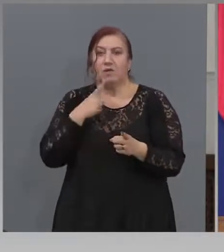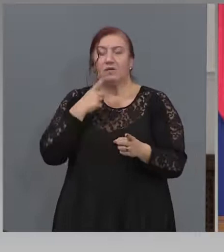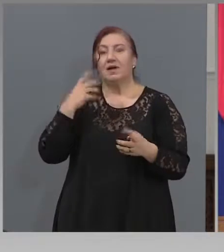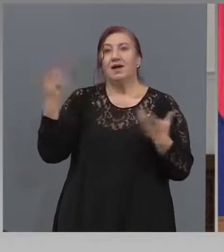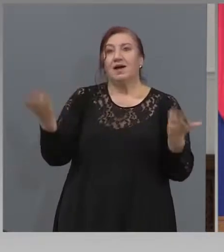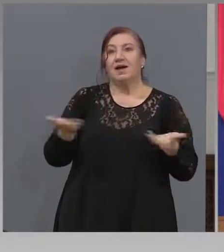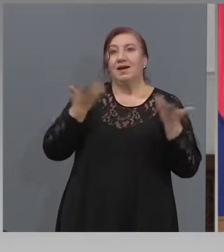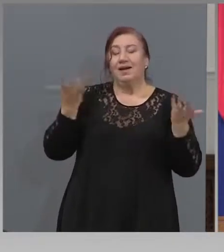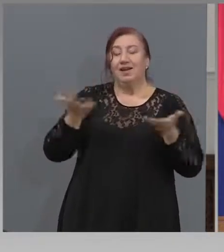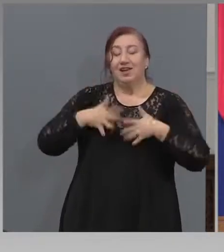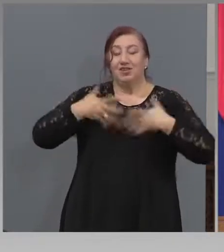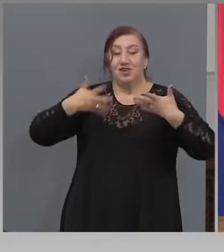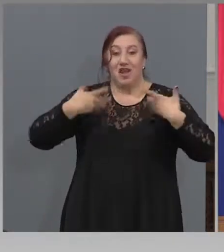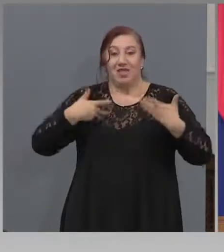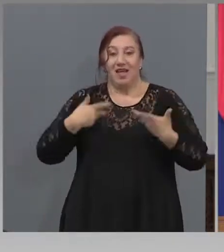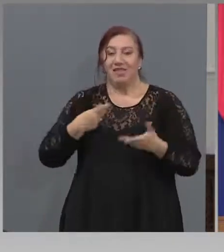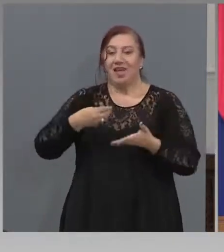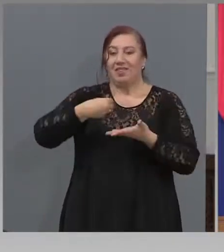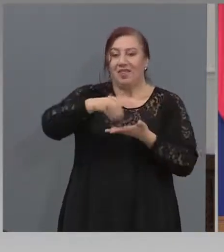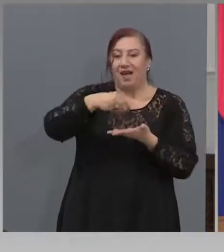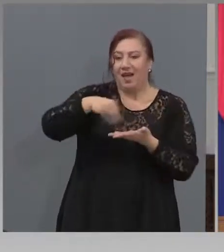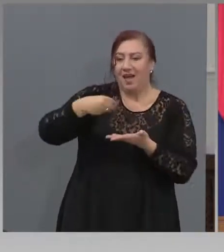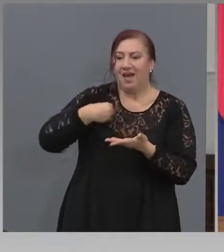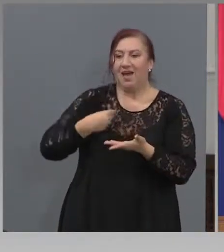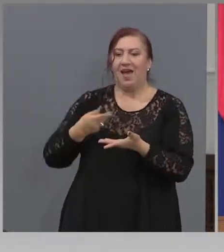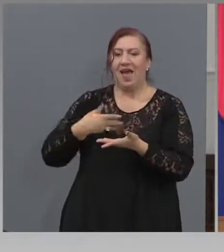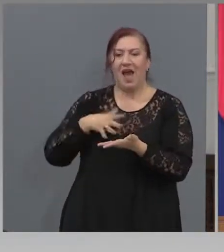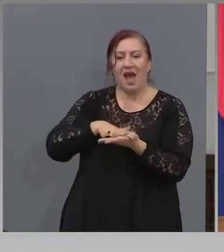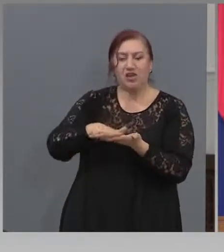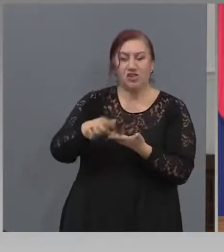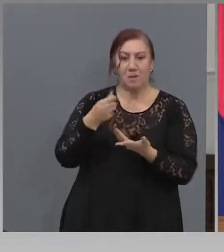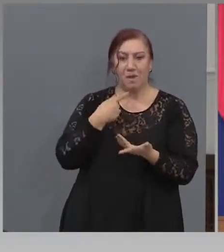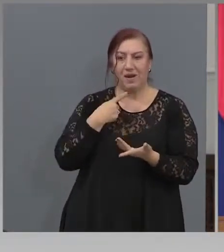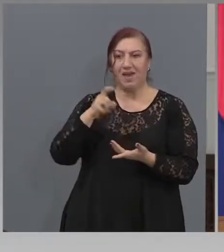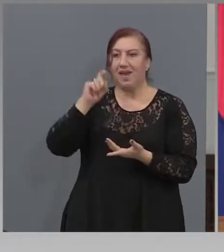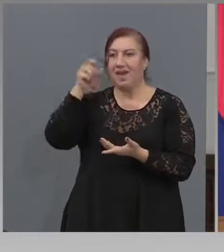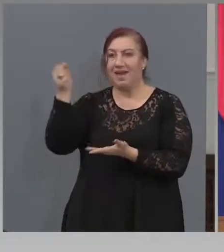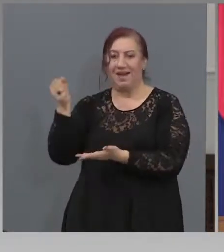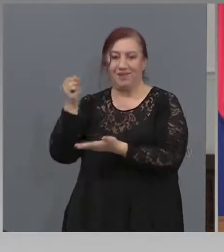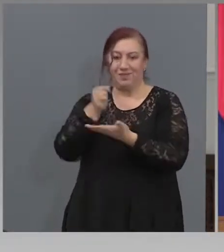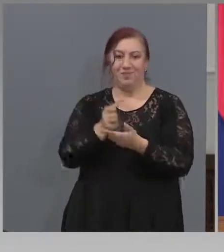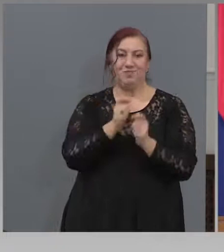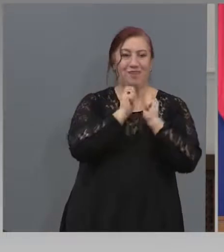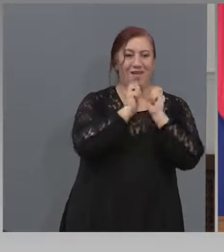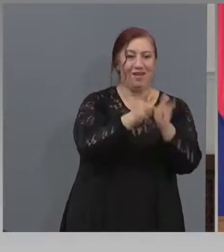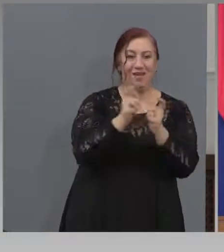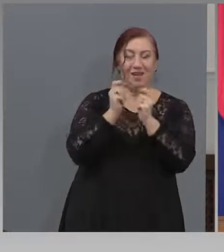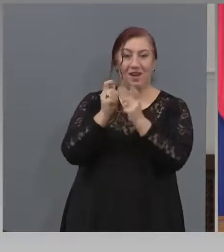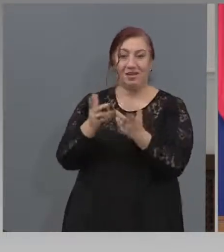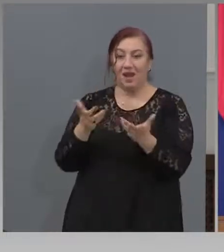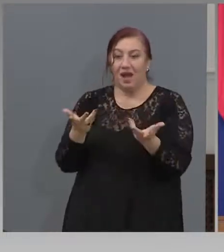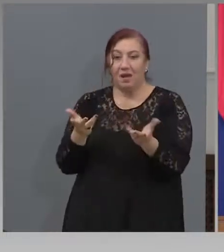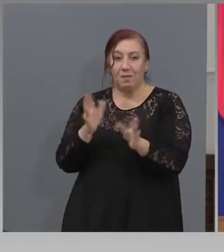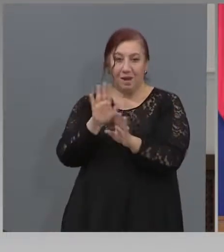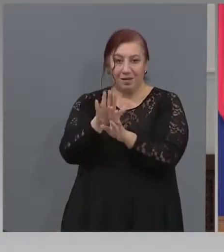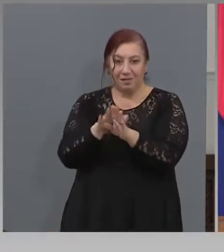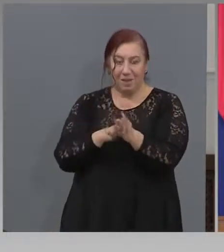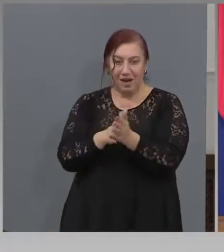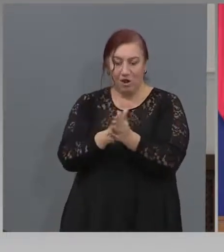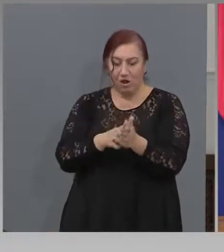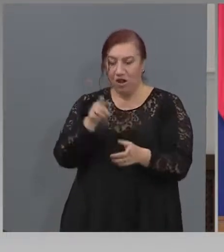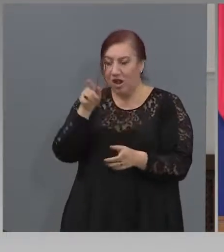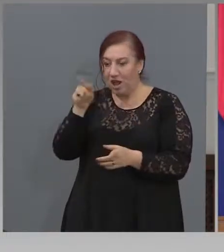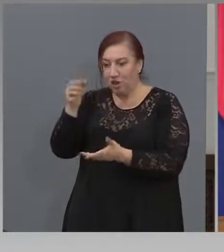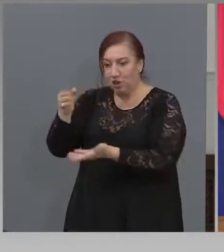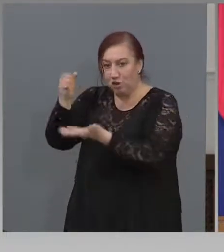пари. На грантове, грантове, грантове. Ама хора, мили, това са парите на хората. Взимането на